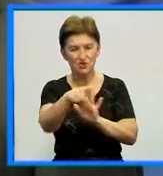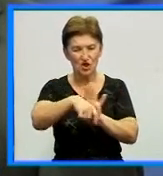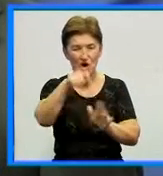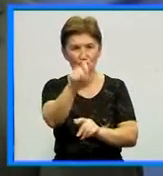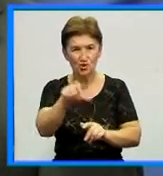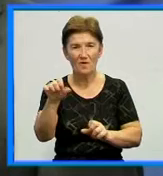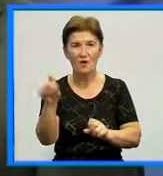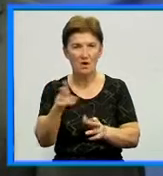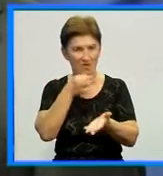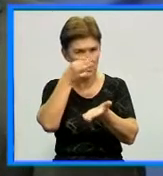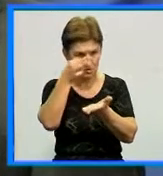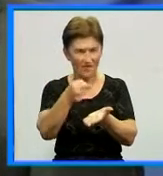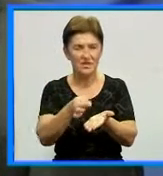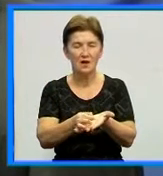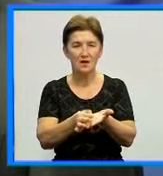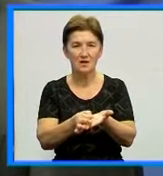відповідальних,